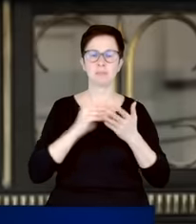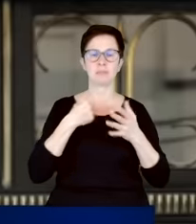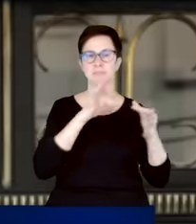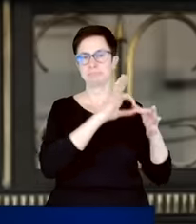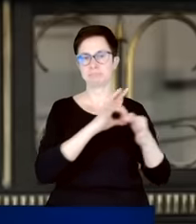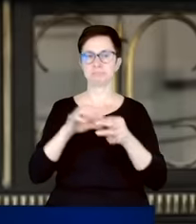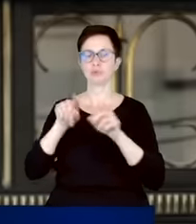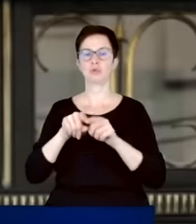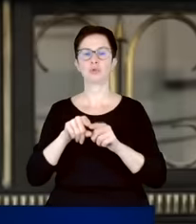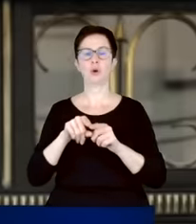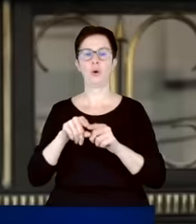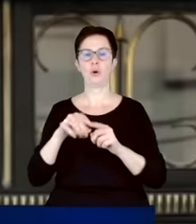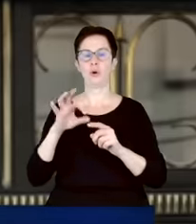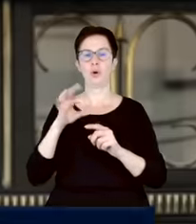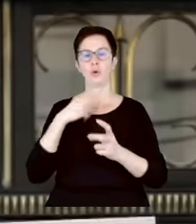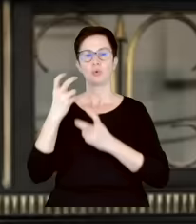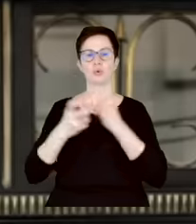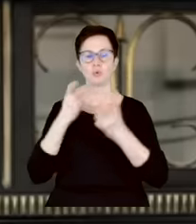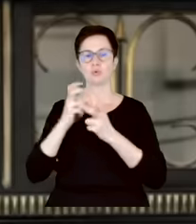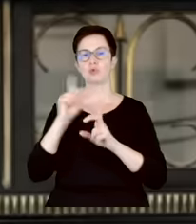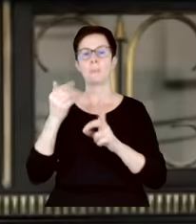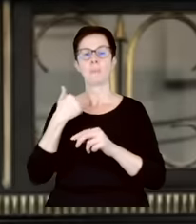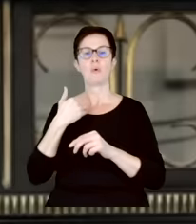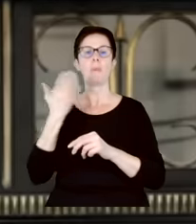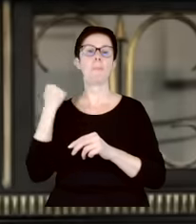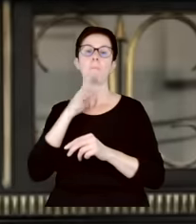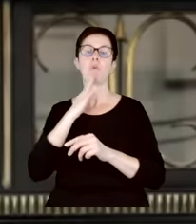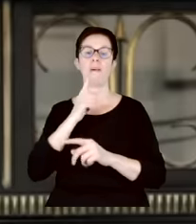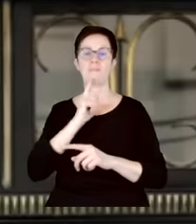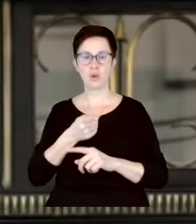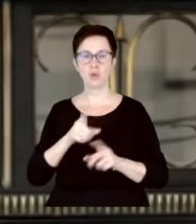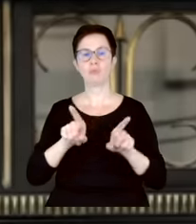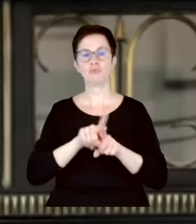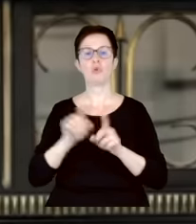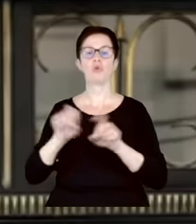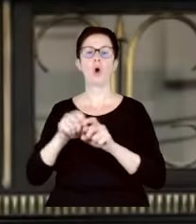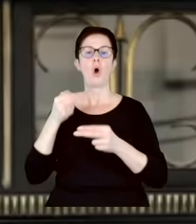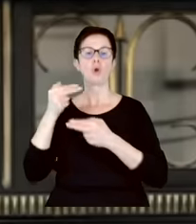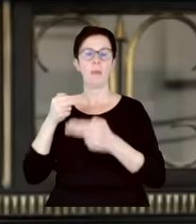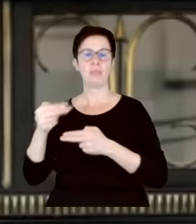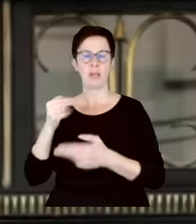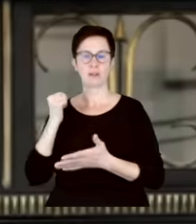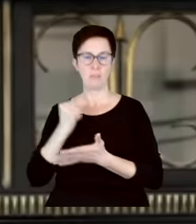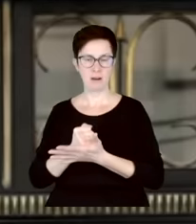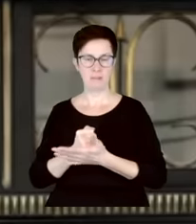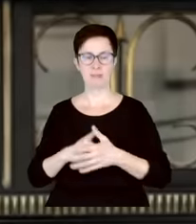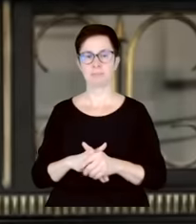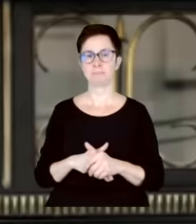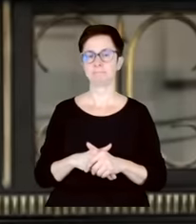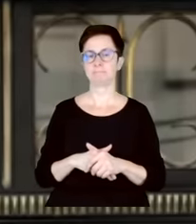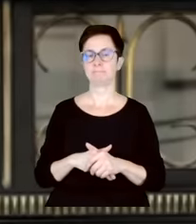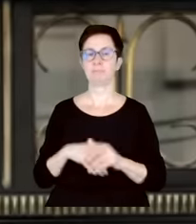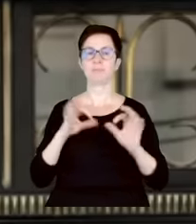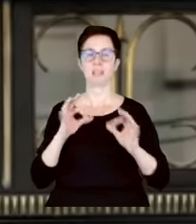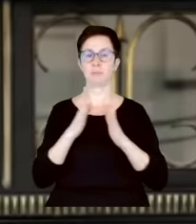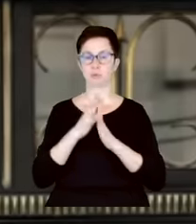Do orzecznictwa, czyli szukamy, czy już zapadły podobne wyroki i oczywiście do komentarzy prawnych, autorytetów prawniczych. I teraz proszę zwrócić uwagę,